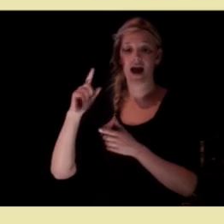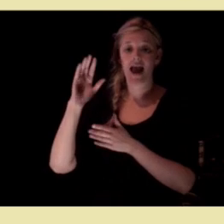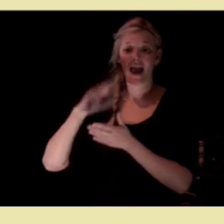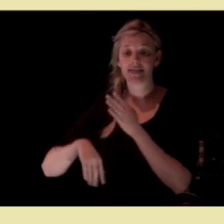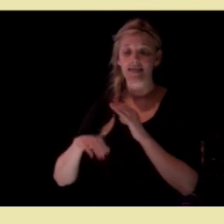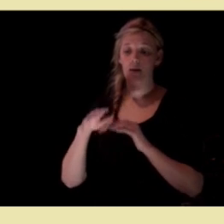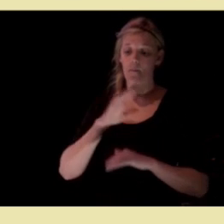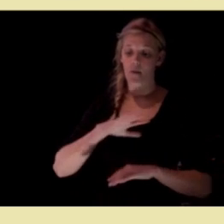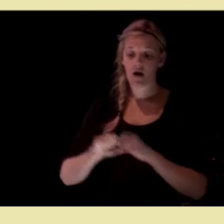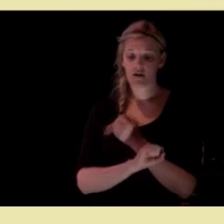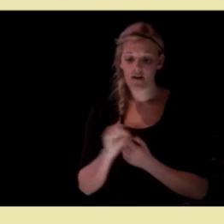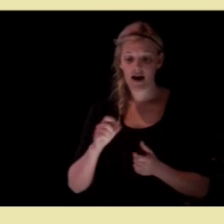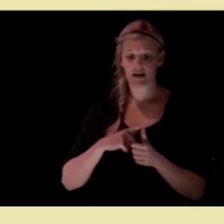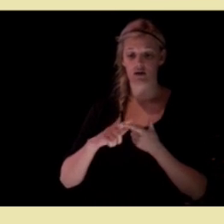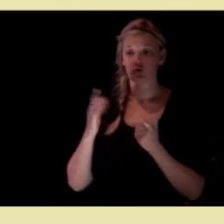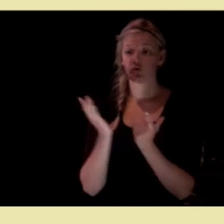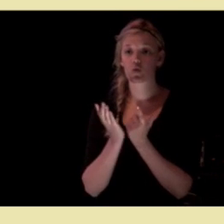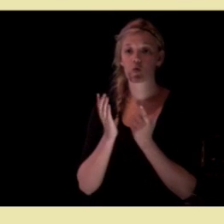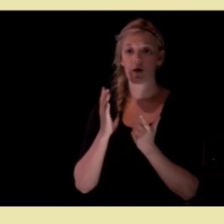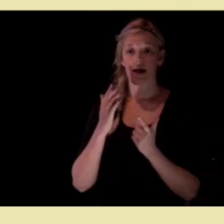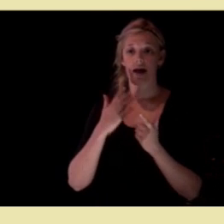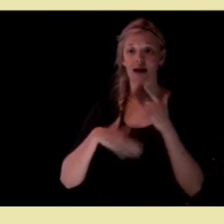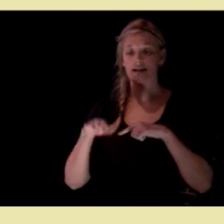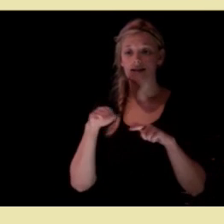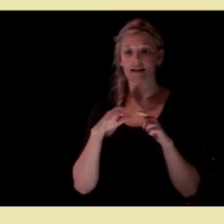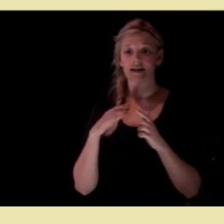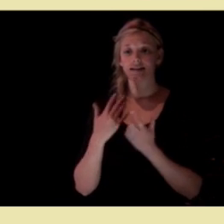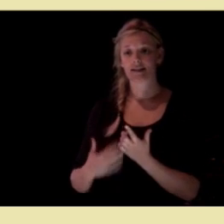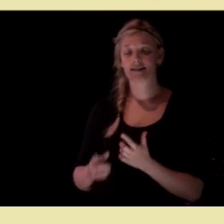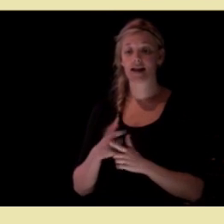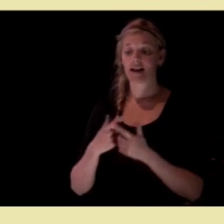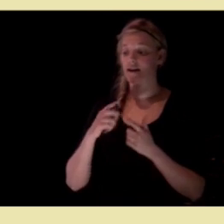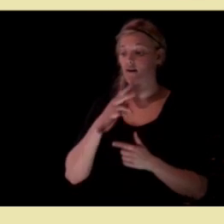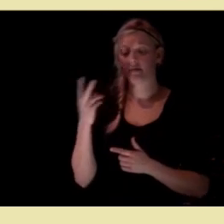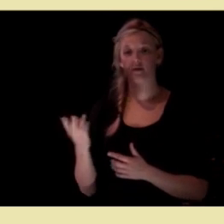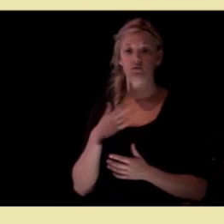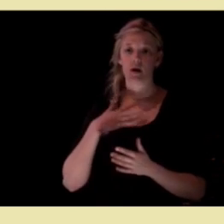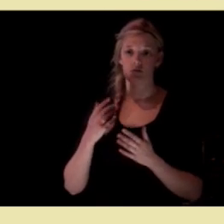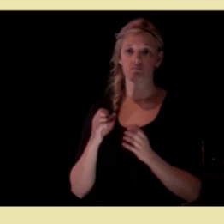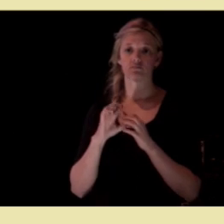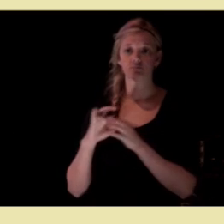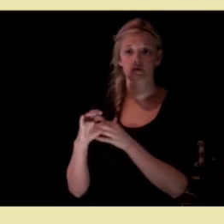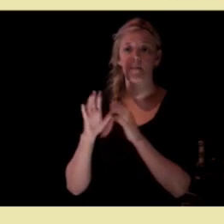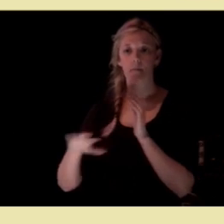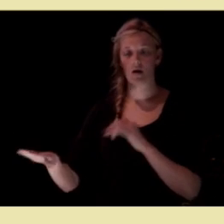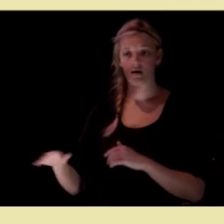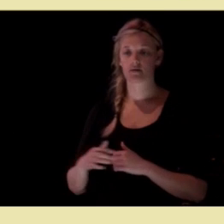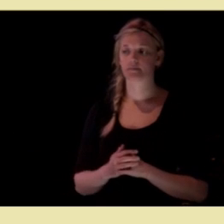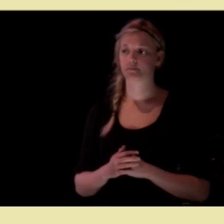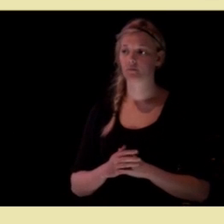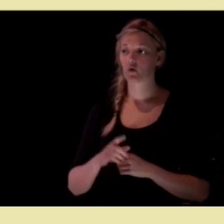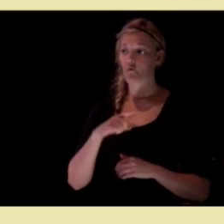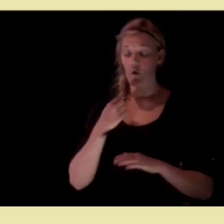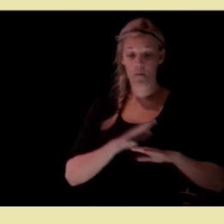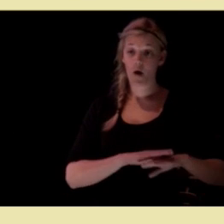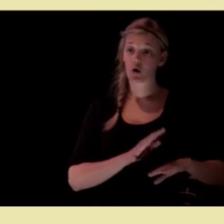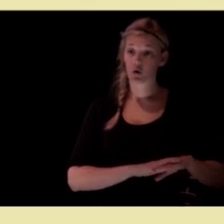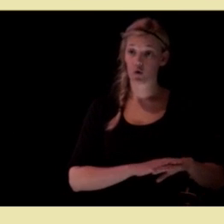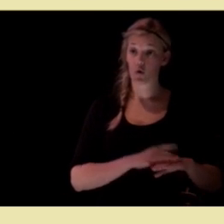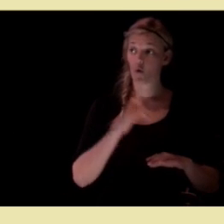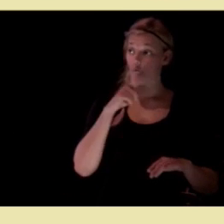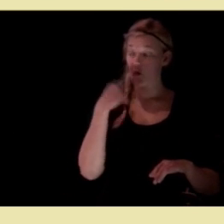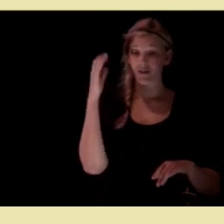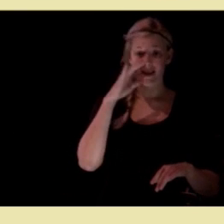skolehelsetjenesten og alle de andre som har ansvaret for barnet. Så jeg har bare lyst til å understreke at det er det som er bakgrunnen og